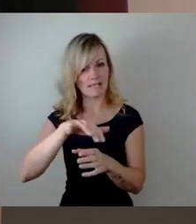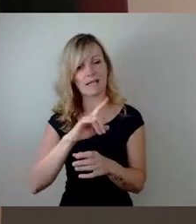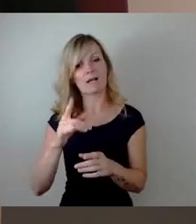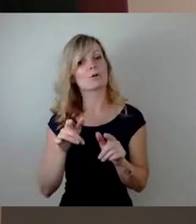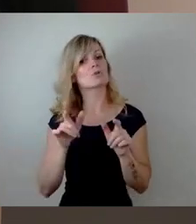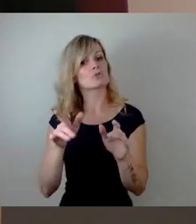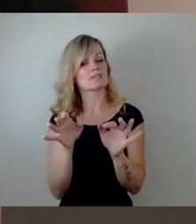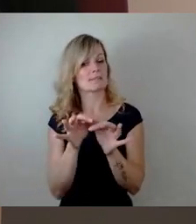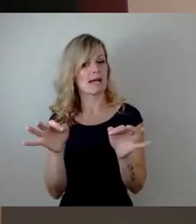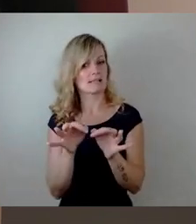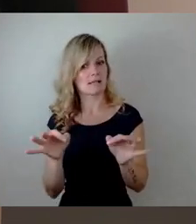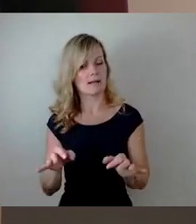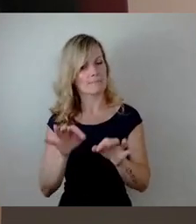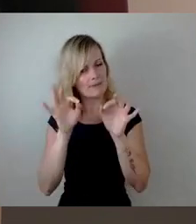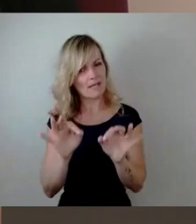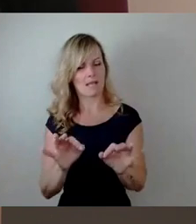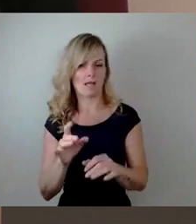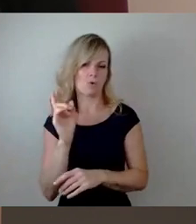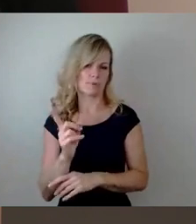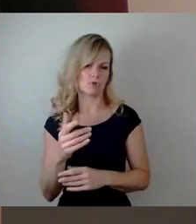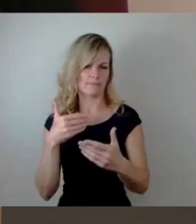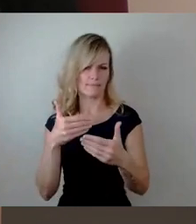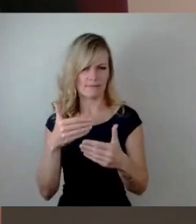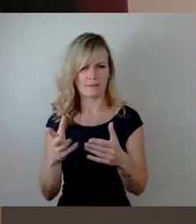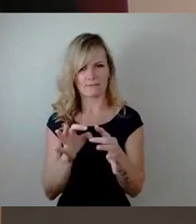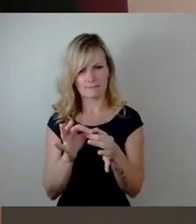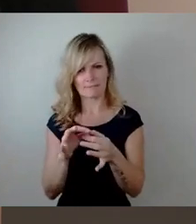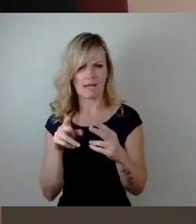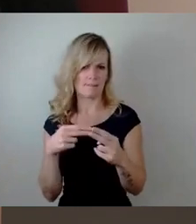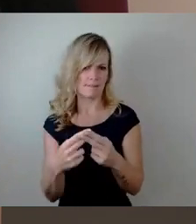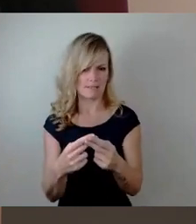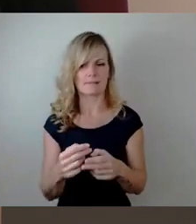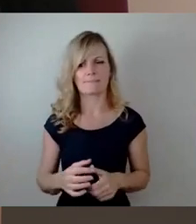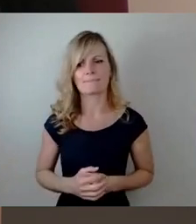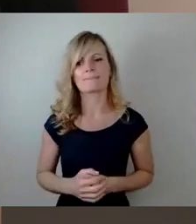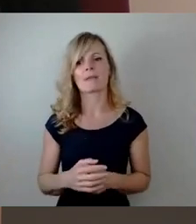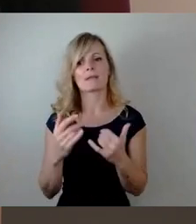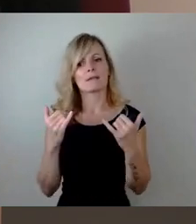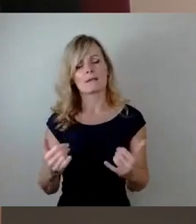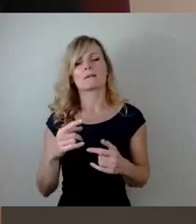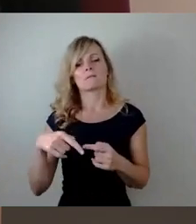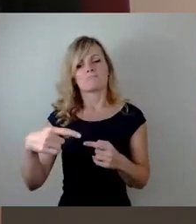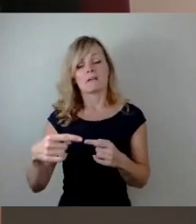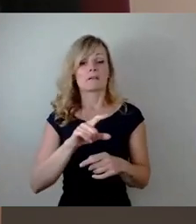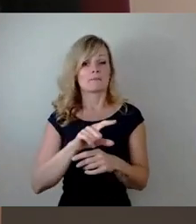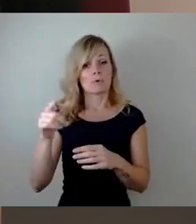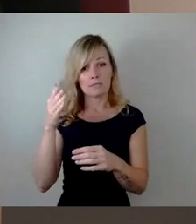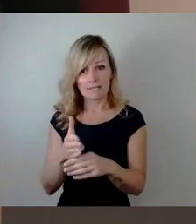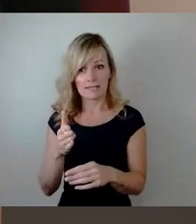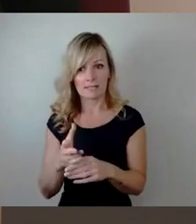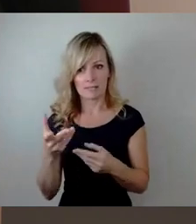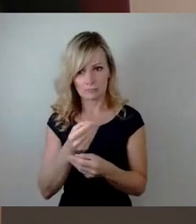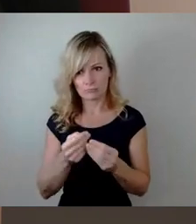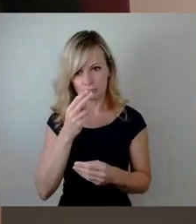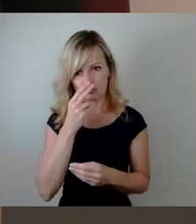ganz genau bestimmt und ausgerichtet. Das werden wir jetzt über das Wochenende klären, dazu